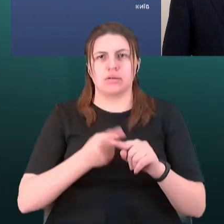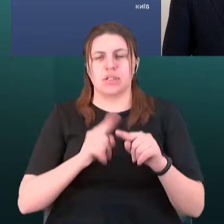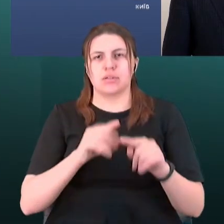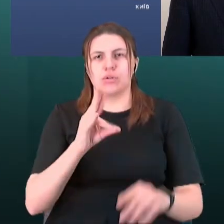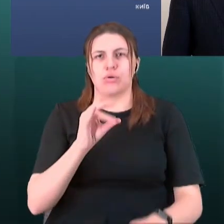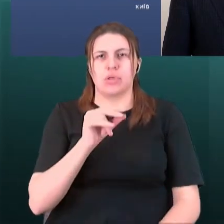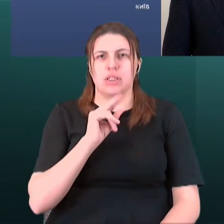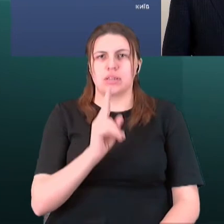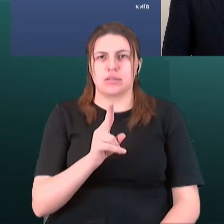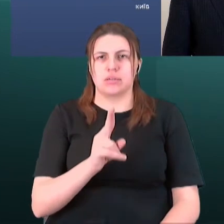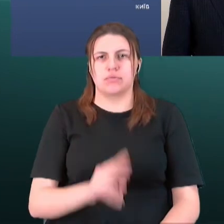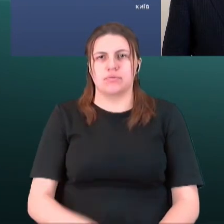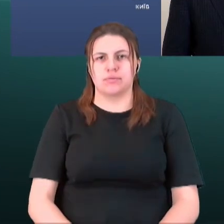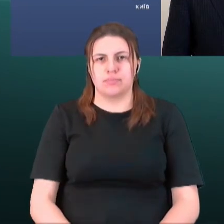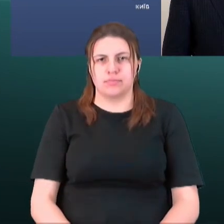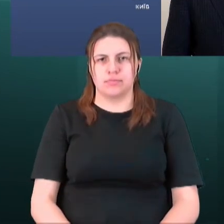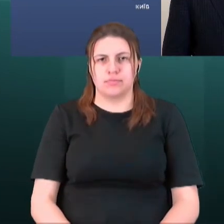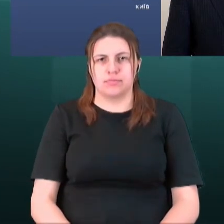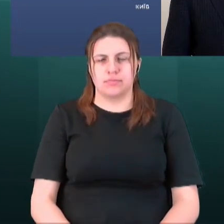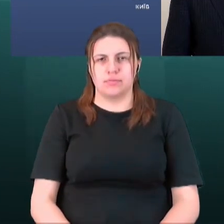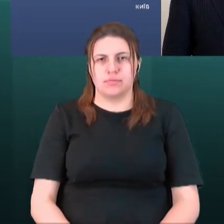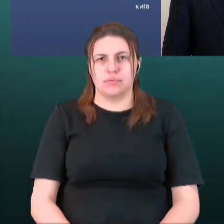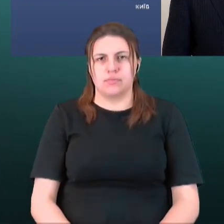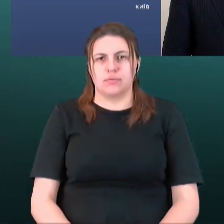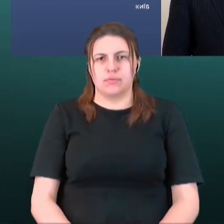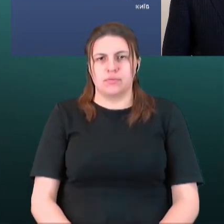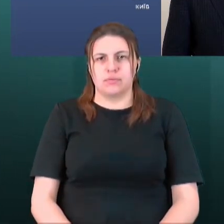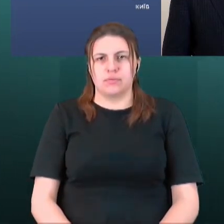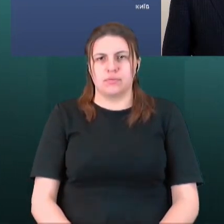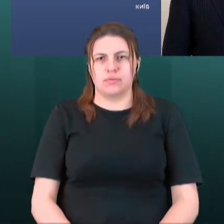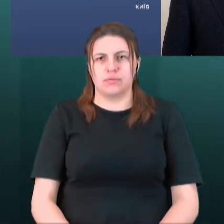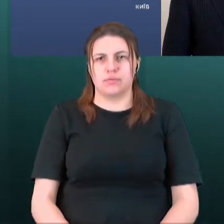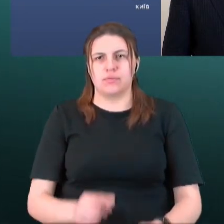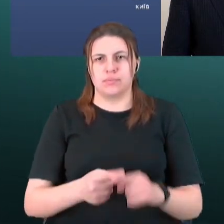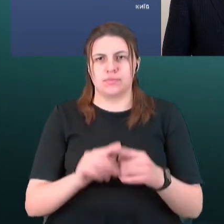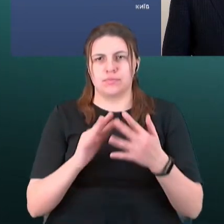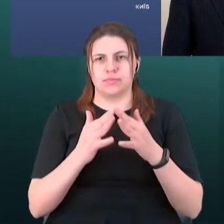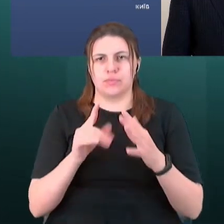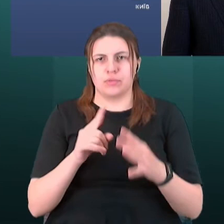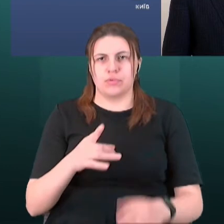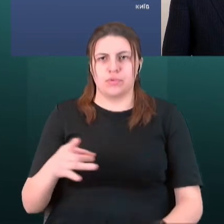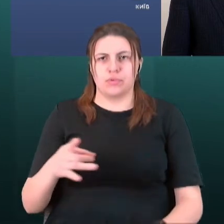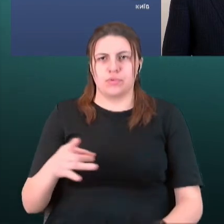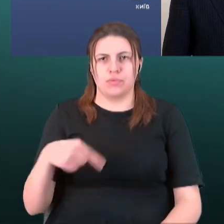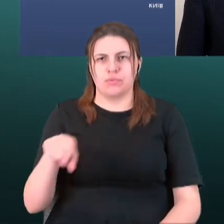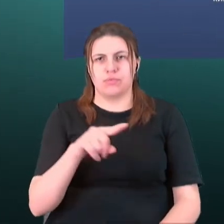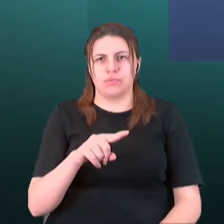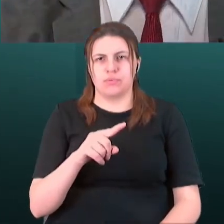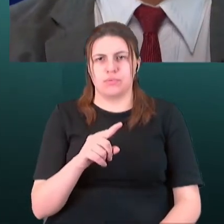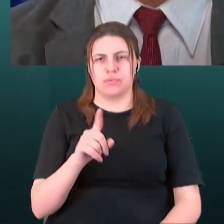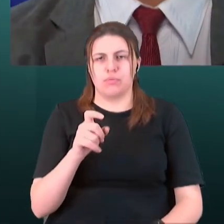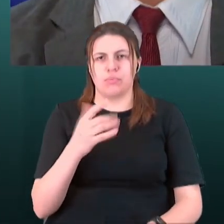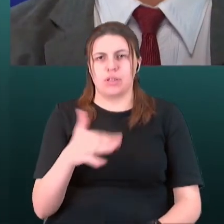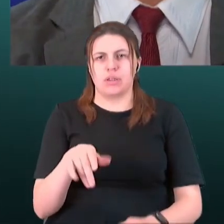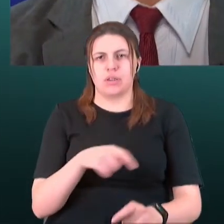Або ми відповідно ті всі села, які знаходяться там в радіусі 50 кілометрів. Пане